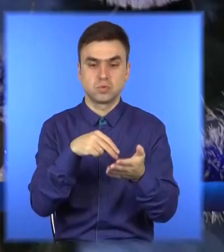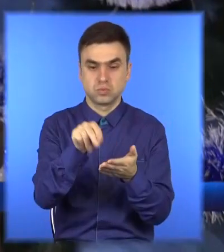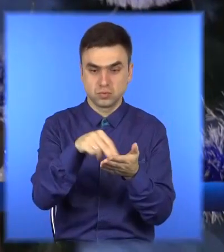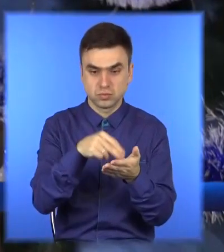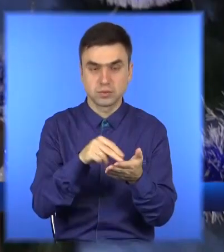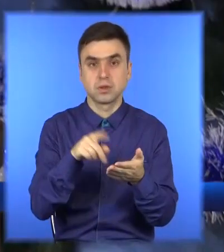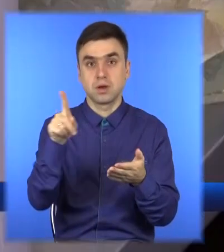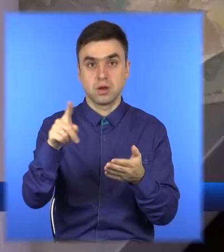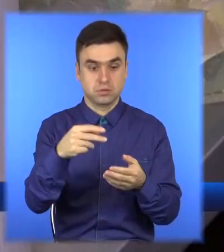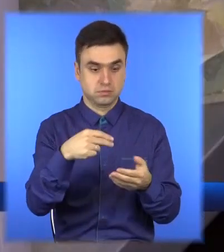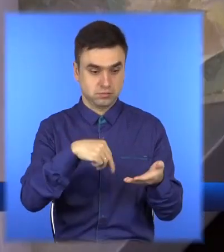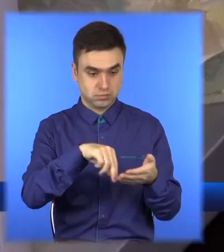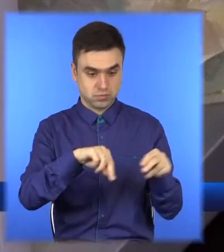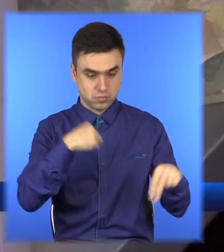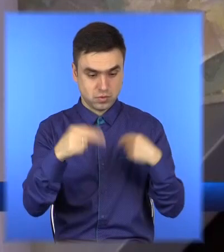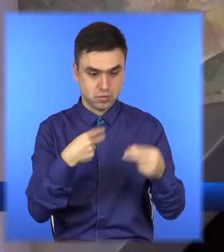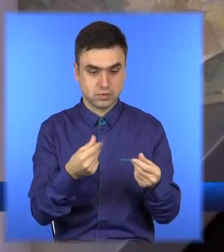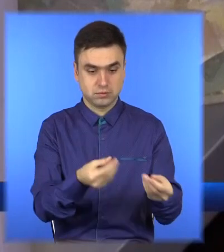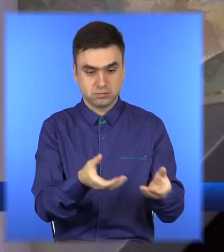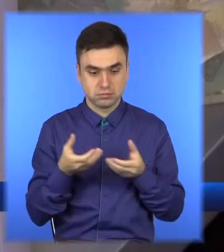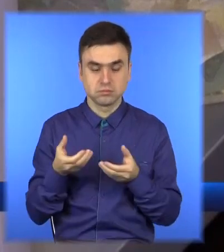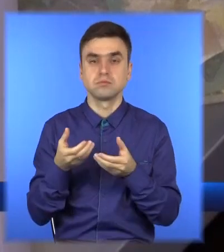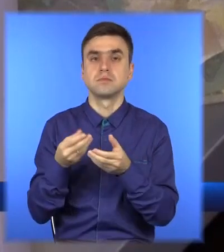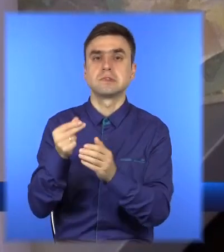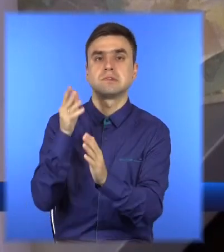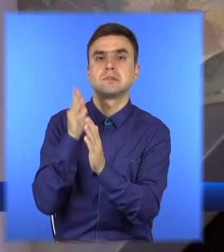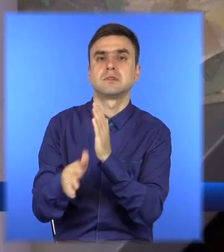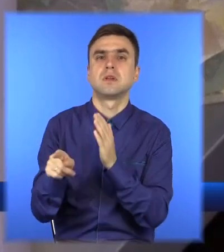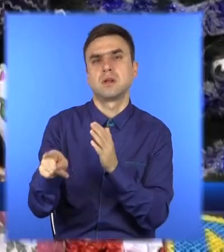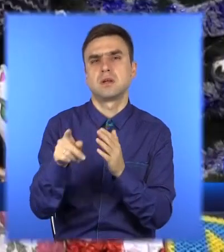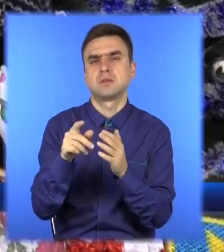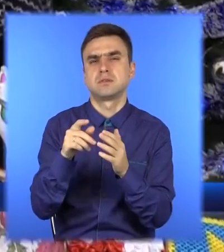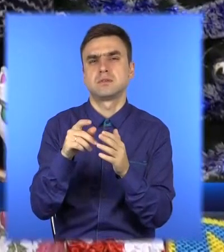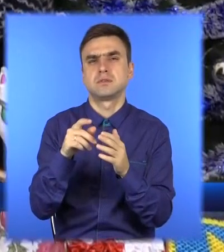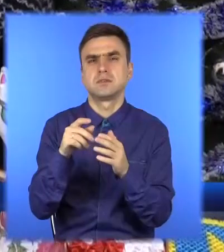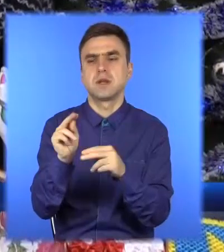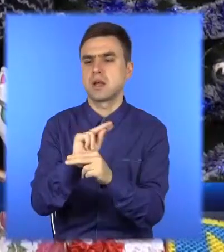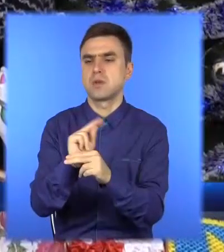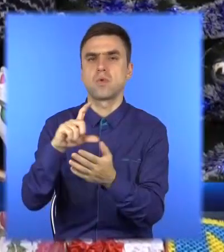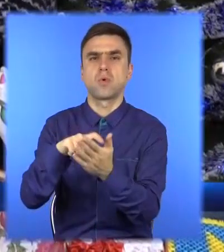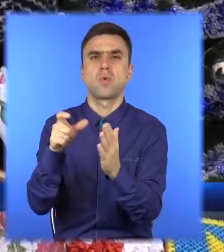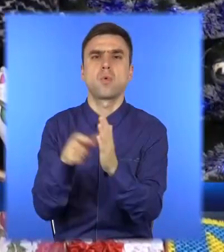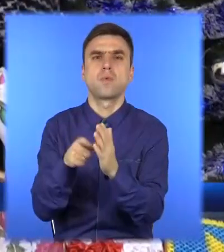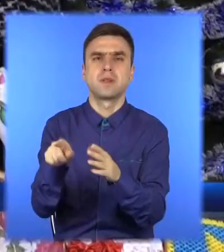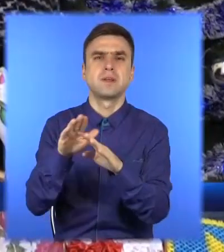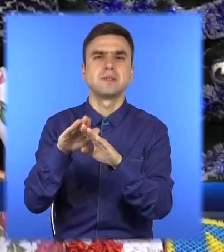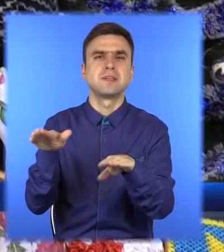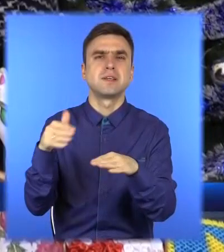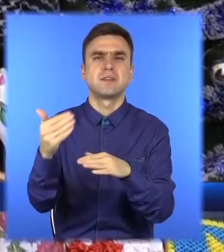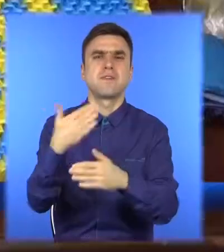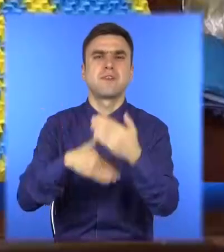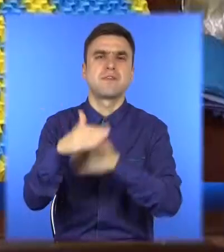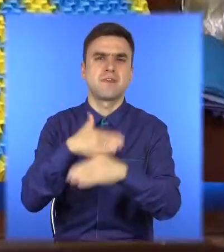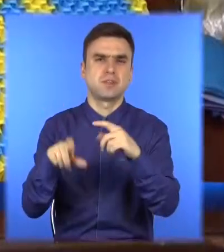здійснити ремонт навчальної ігрової кімнати в ребіляційному начальному центрі «Перлина», що на Інгульці. А також придбати